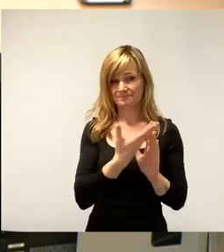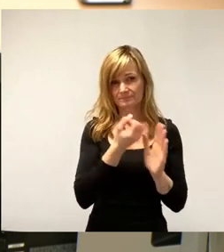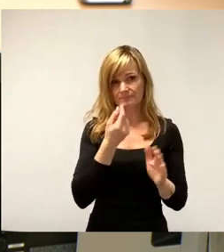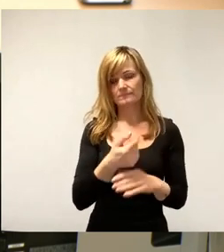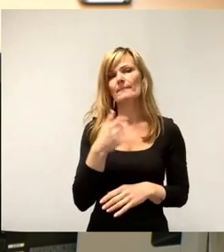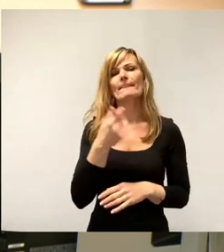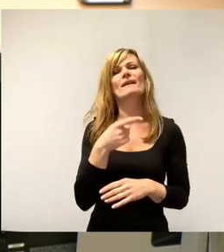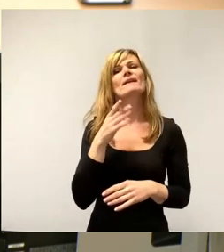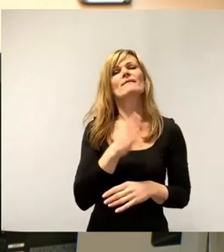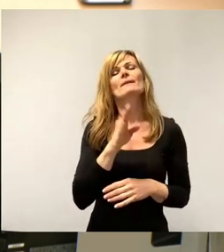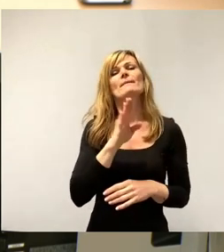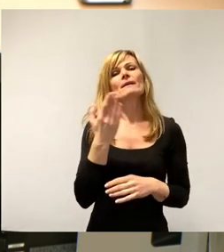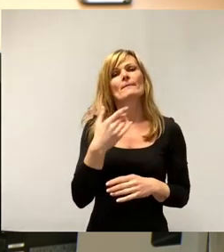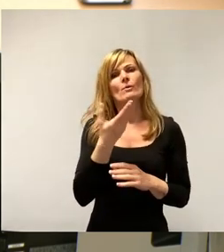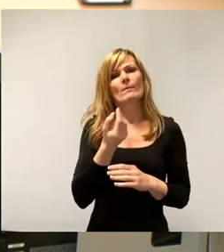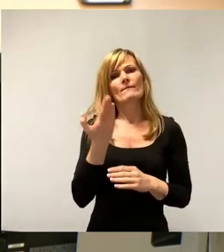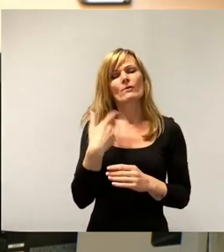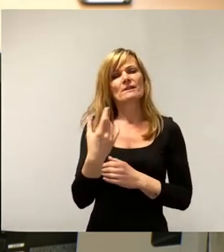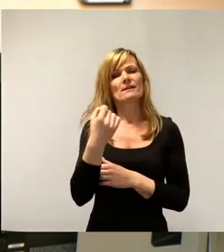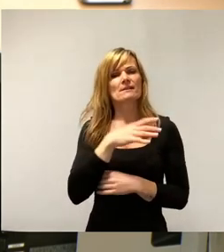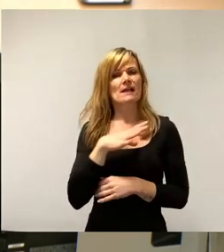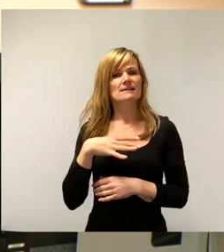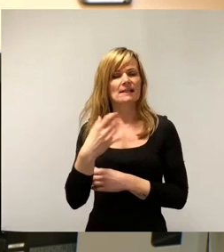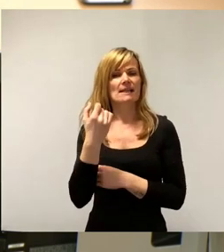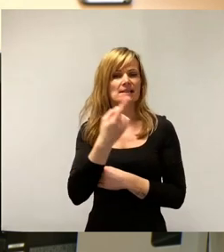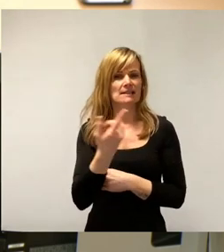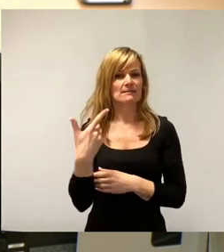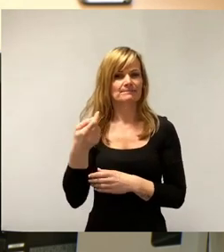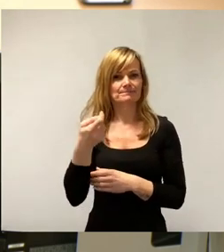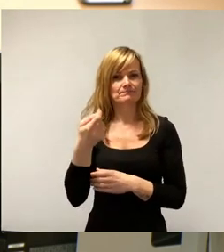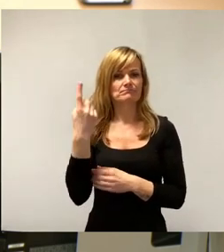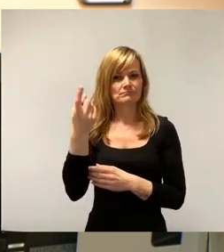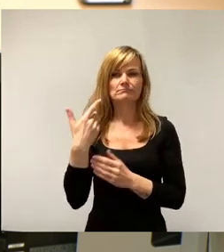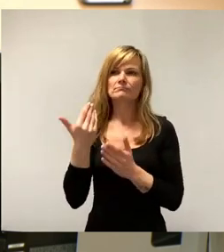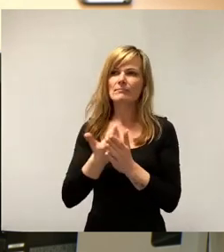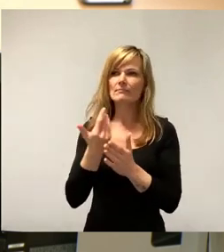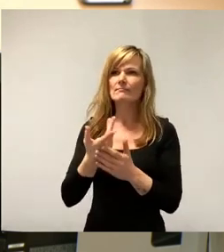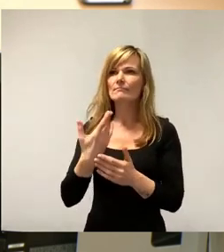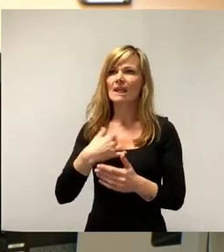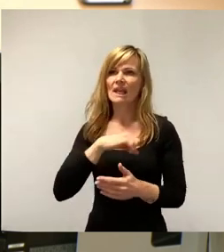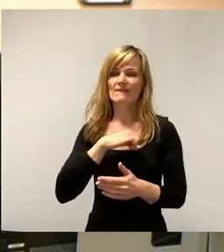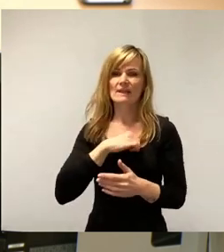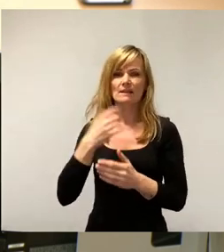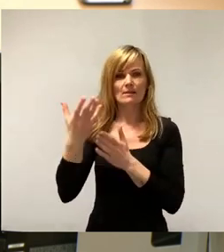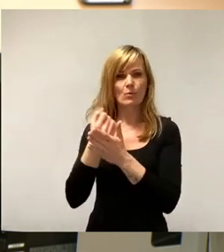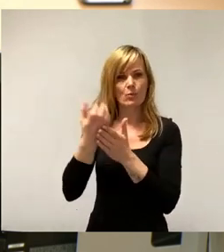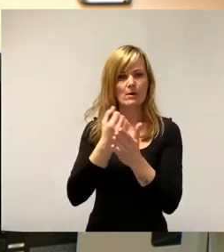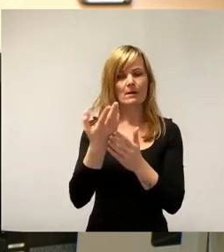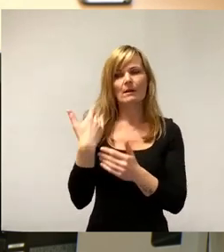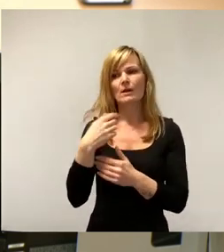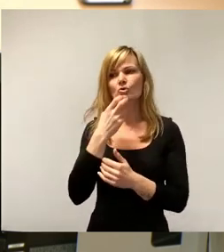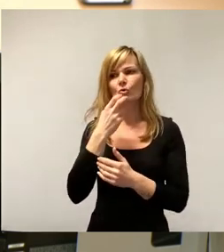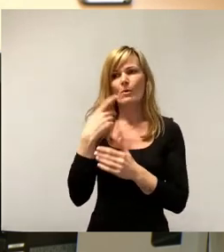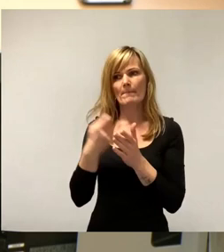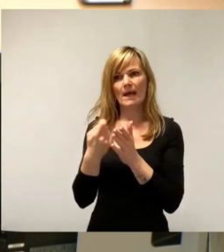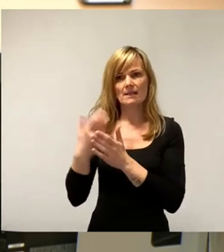Geld ja von der Sachsenenergie. Diese erwirtschaftet Geld, indem sie ja Gewinne fährt mit den, ich sage mal so, Strompreisen und